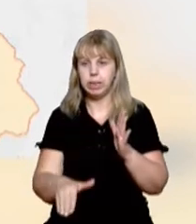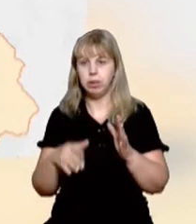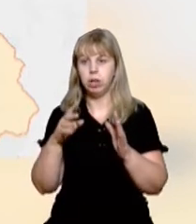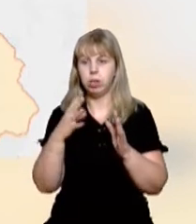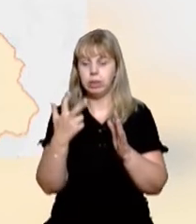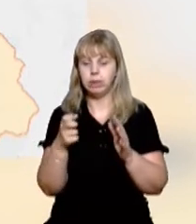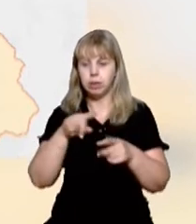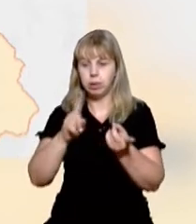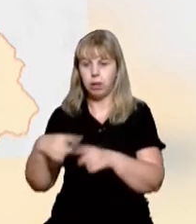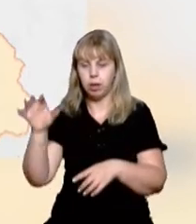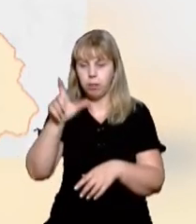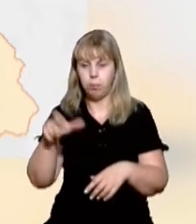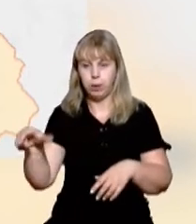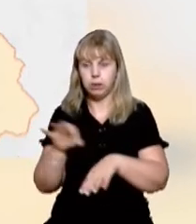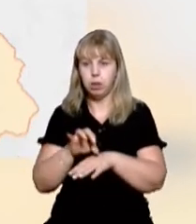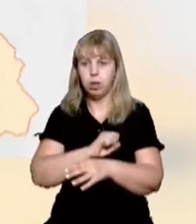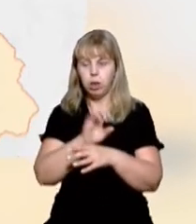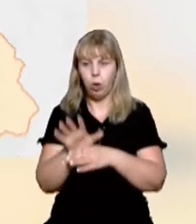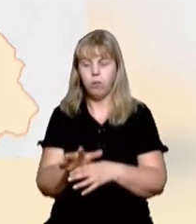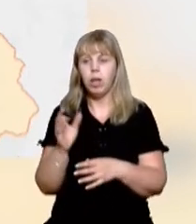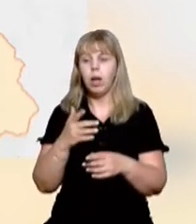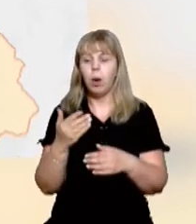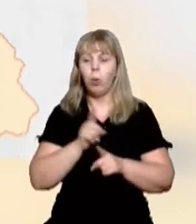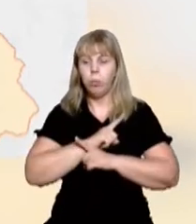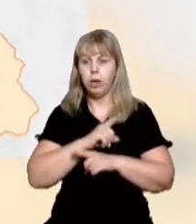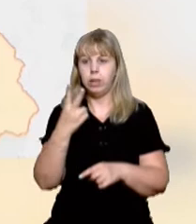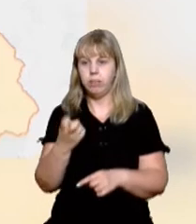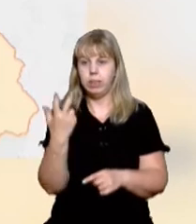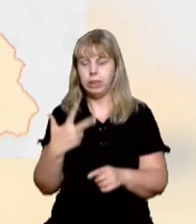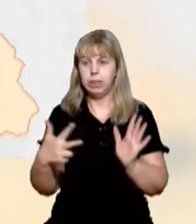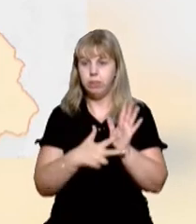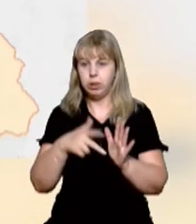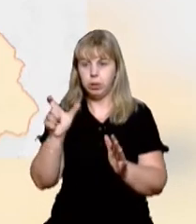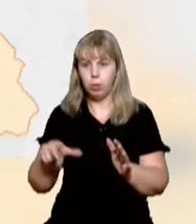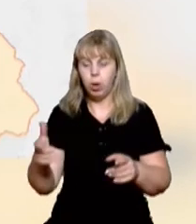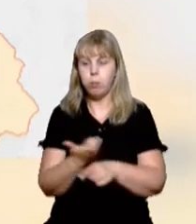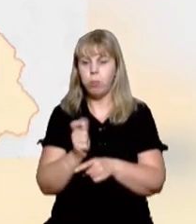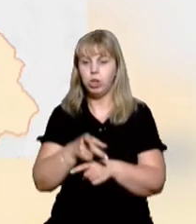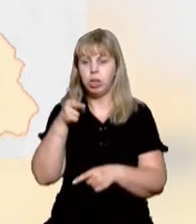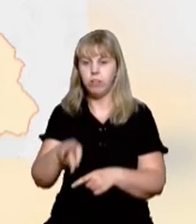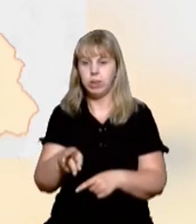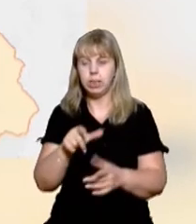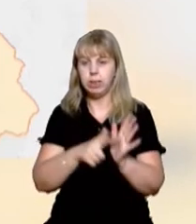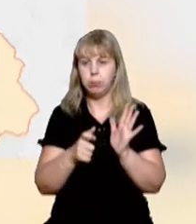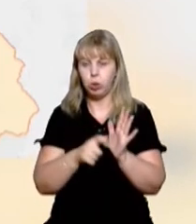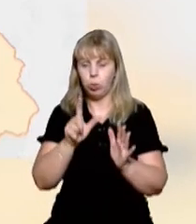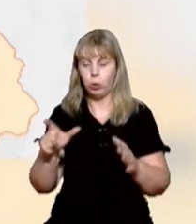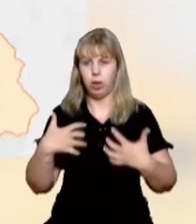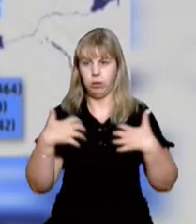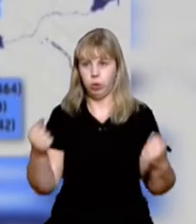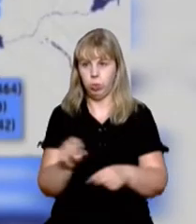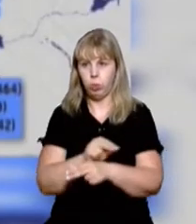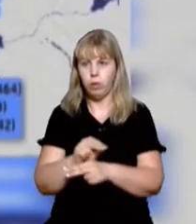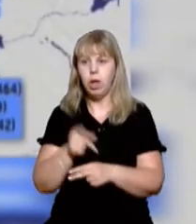300 закарпатців захворіли на COVID-19. З них померли 238, а більше 2 тисяч 700 людей одужали.